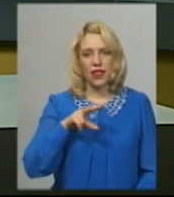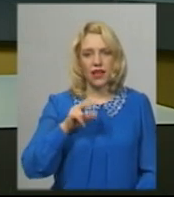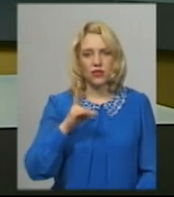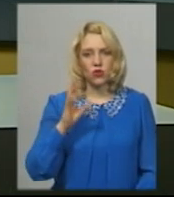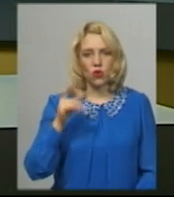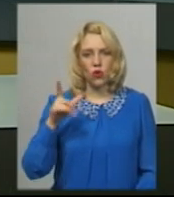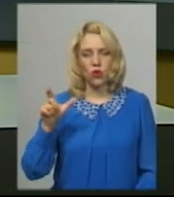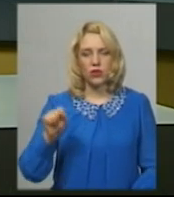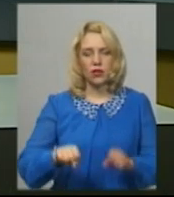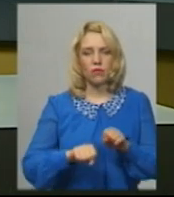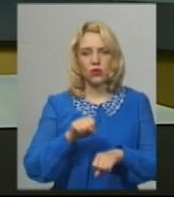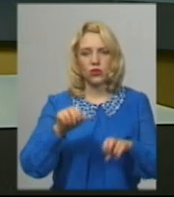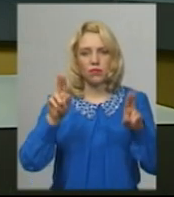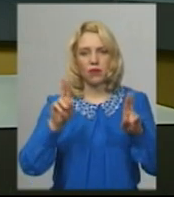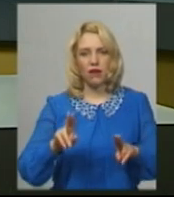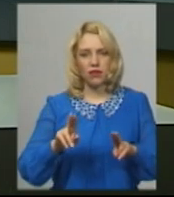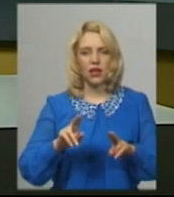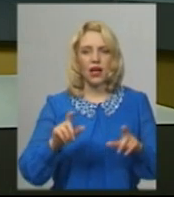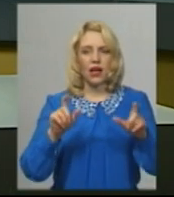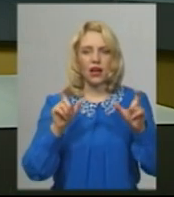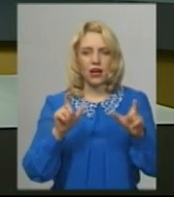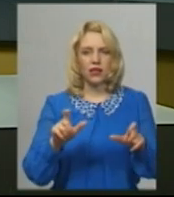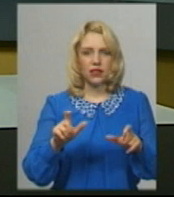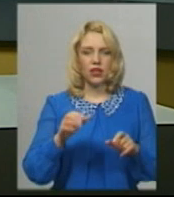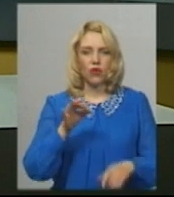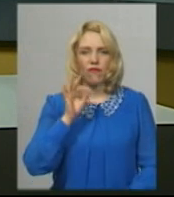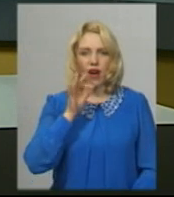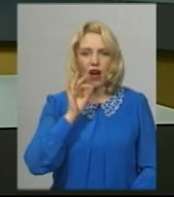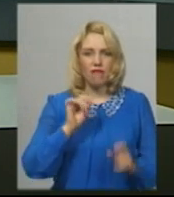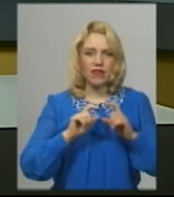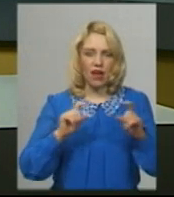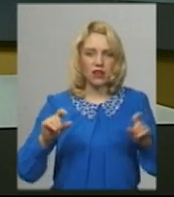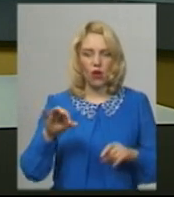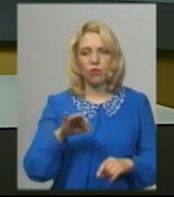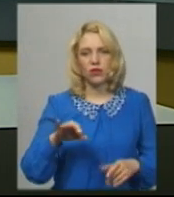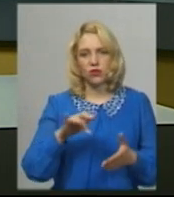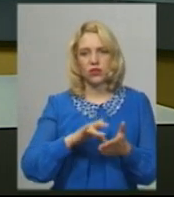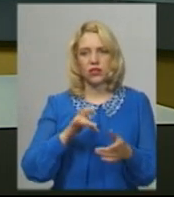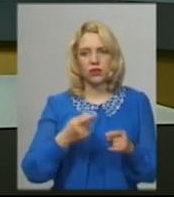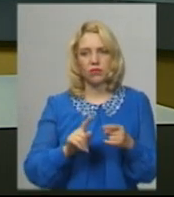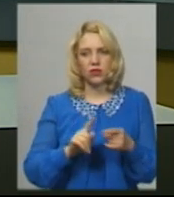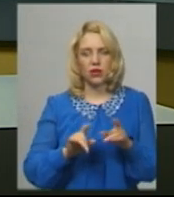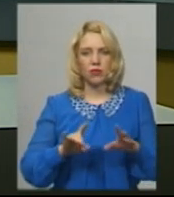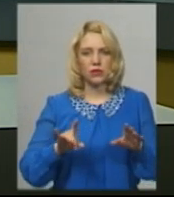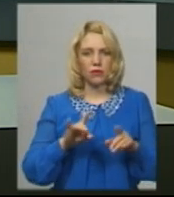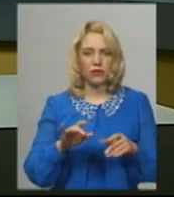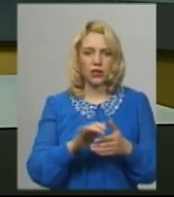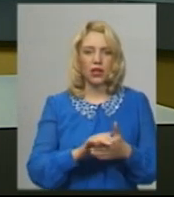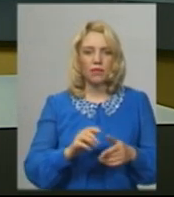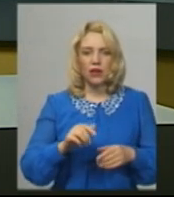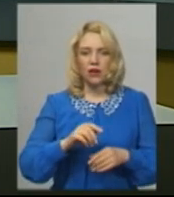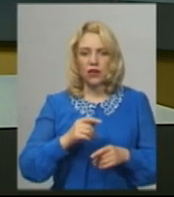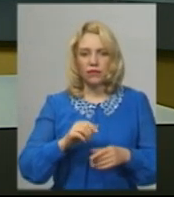порушення правил карантину в кав'ярні обласного центру. Про це Суспільному розповіла начальниця сектору комунікацій головного